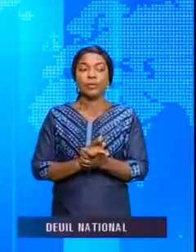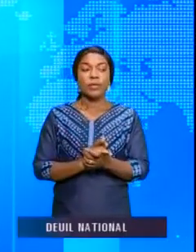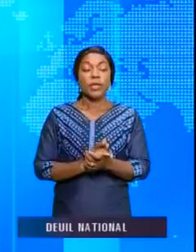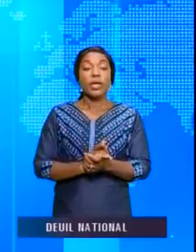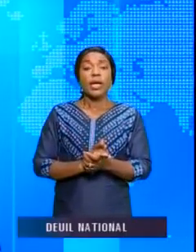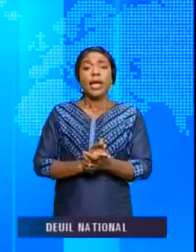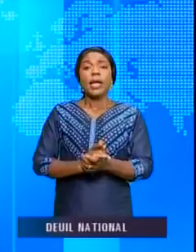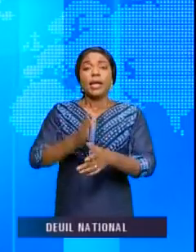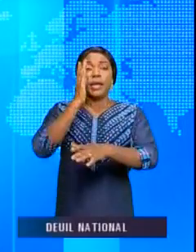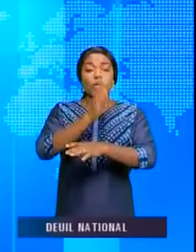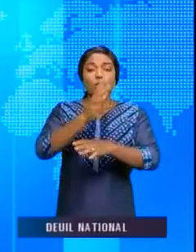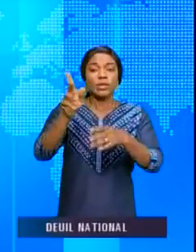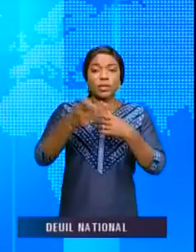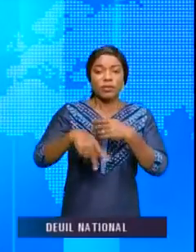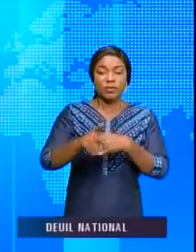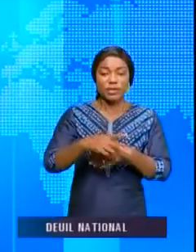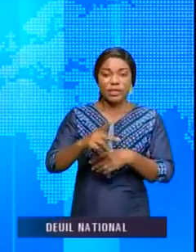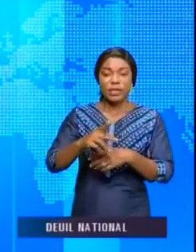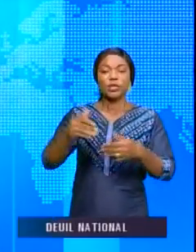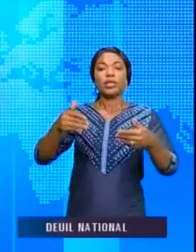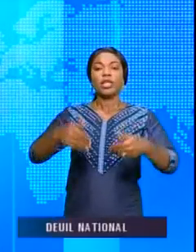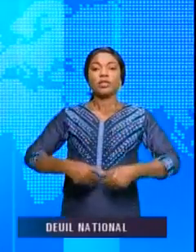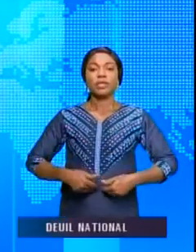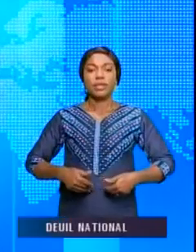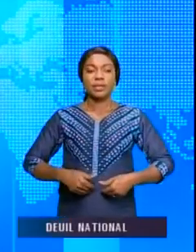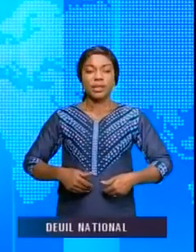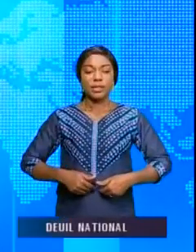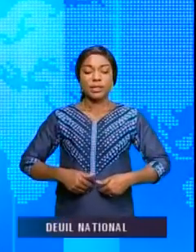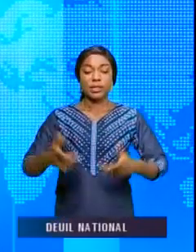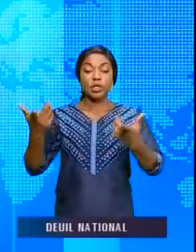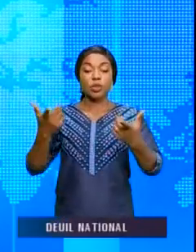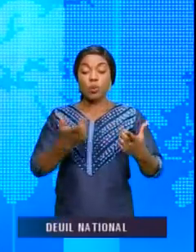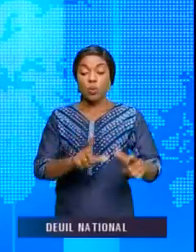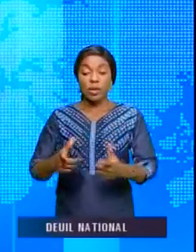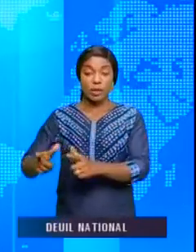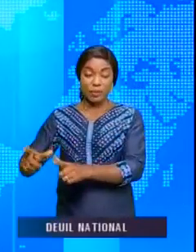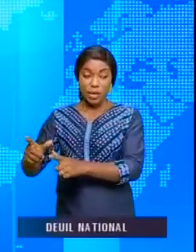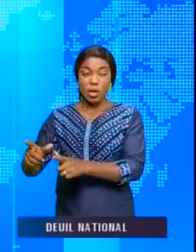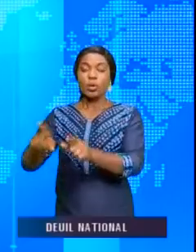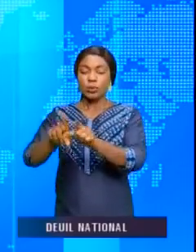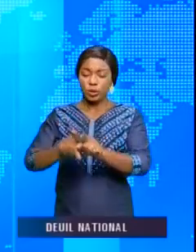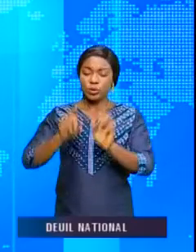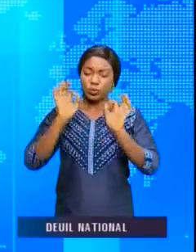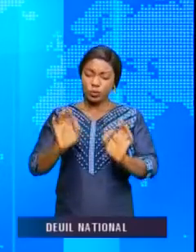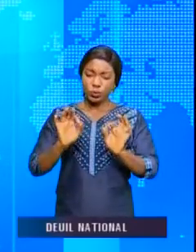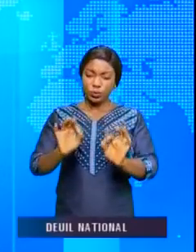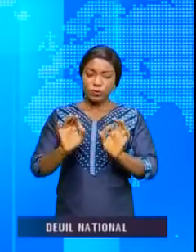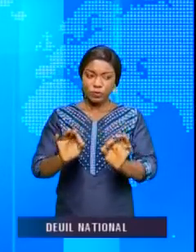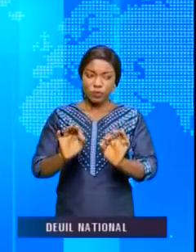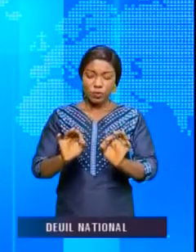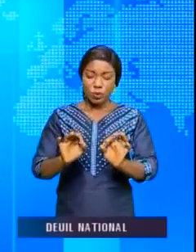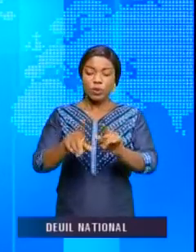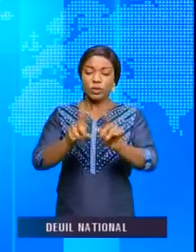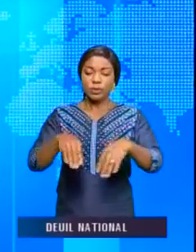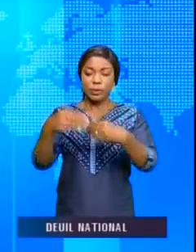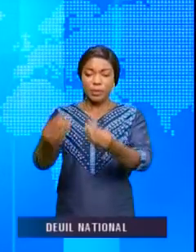Le Conseil Provincial de la Jeunesse du Loi là-bas a un nouveau comité qui a été installé par le gouverneur Fifi Masuka, qui a invité les jeunes de cette province